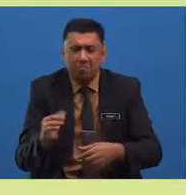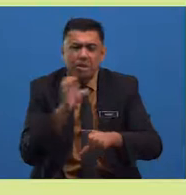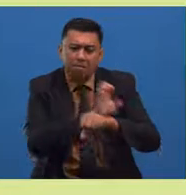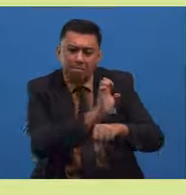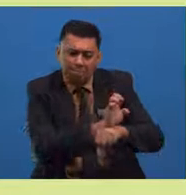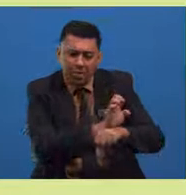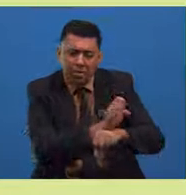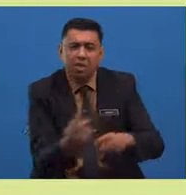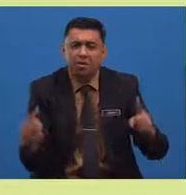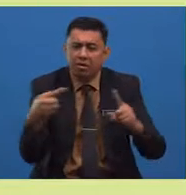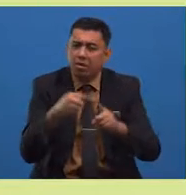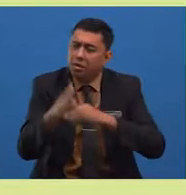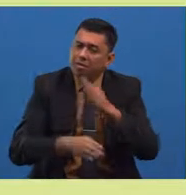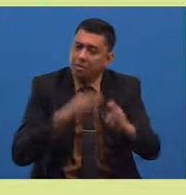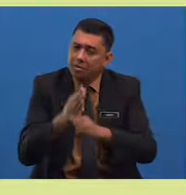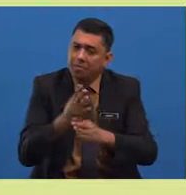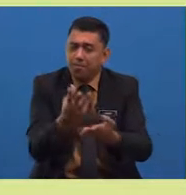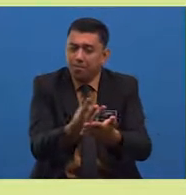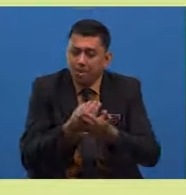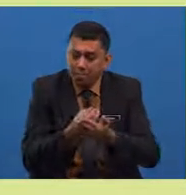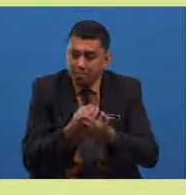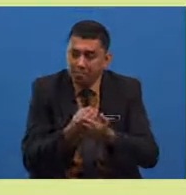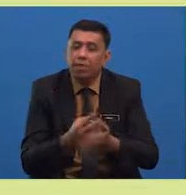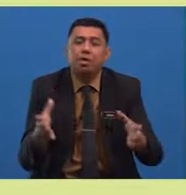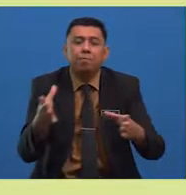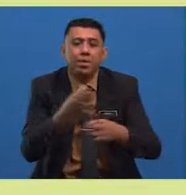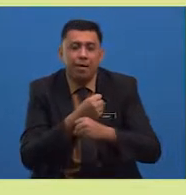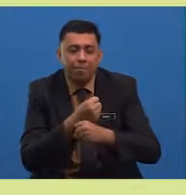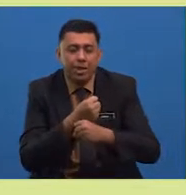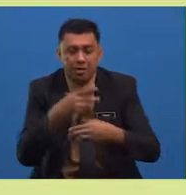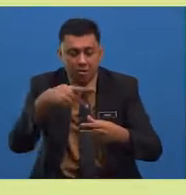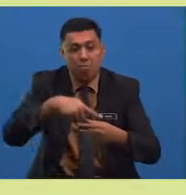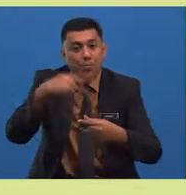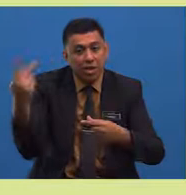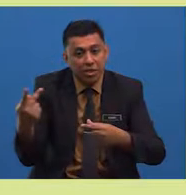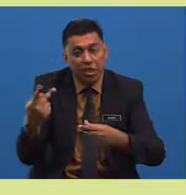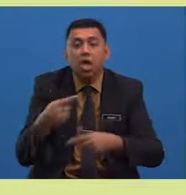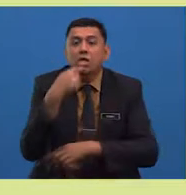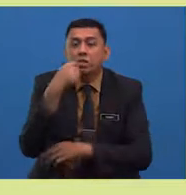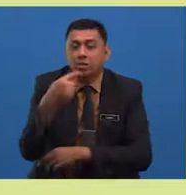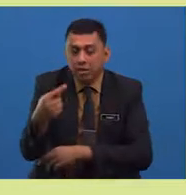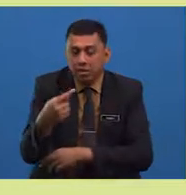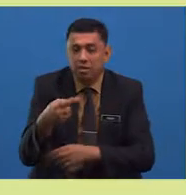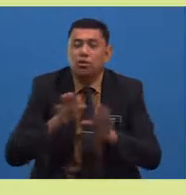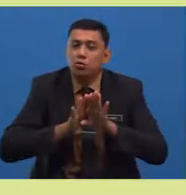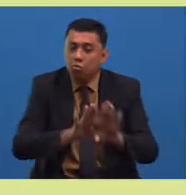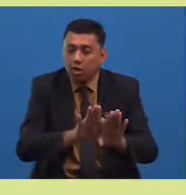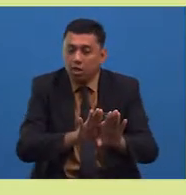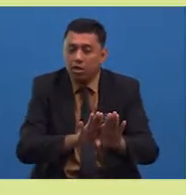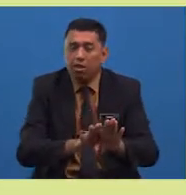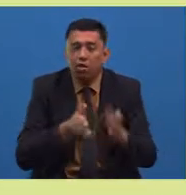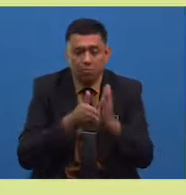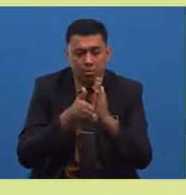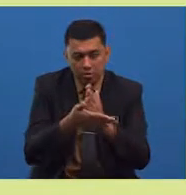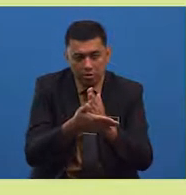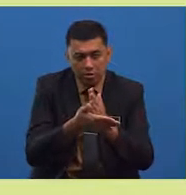setelah permintaannya untuk mendapatkan padi tersebut ditolak oleh